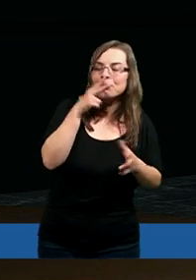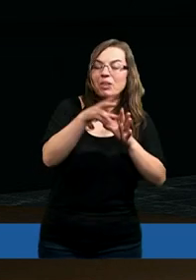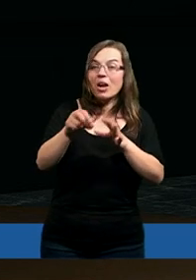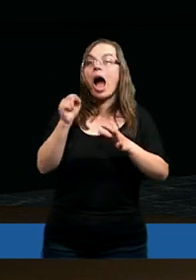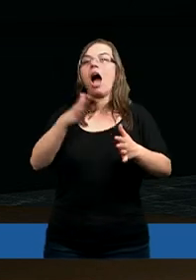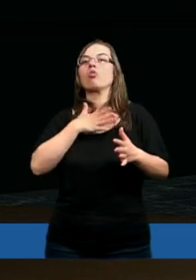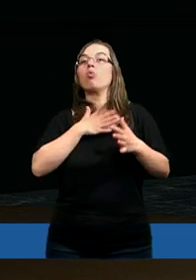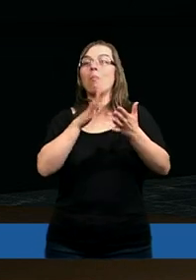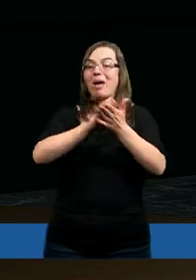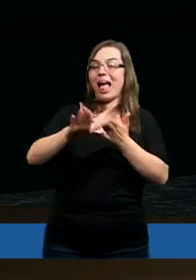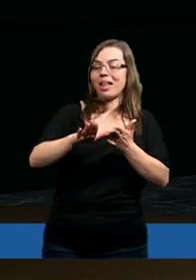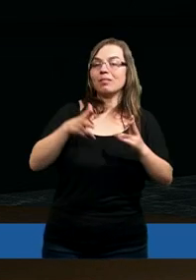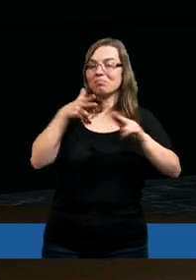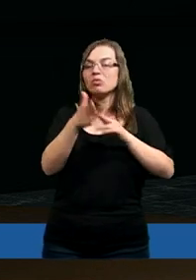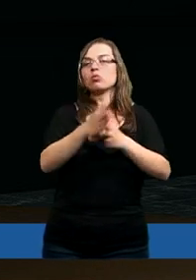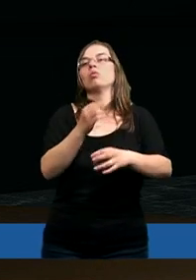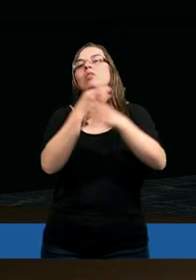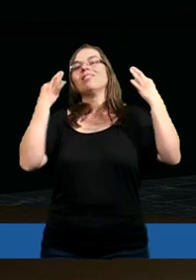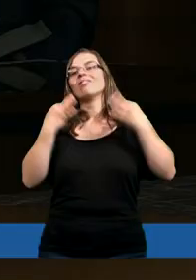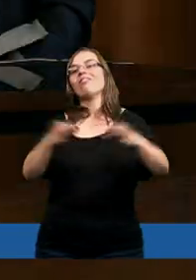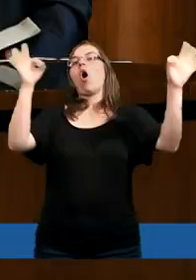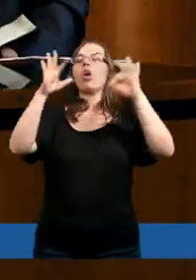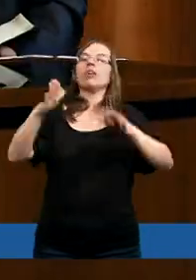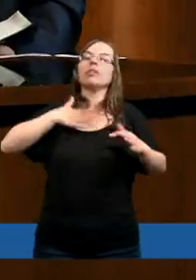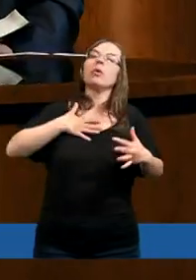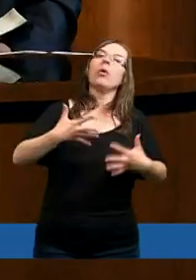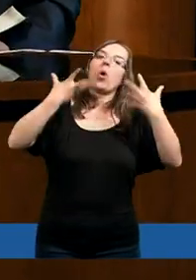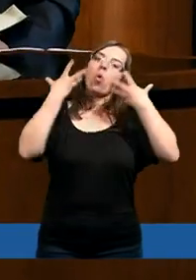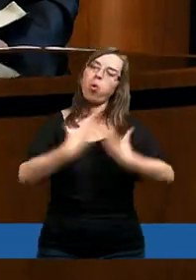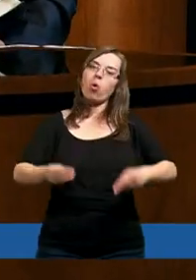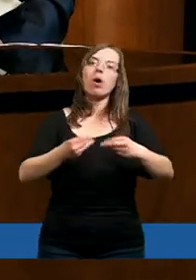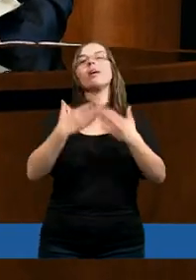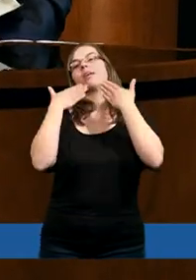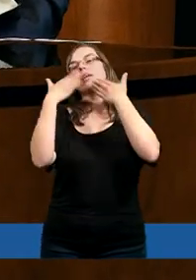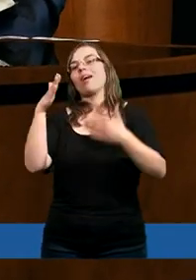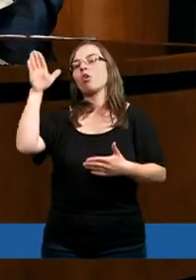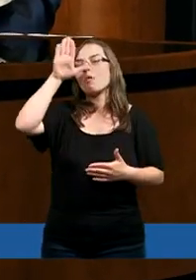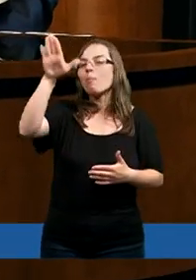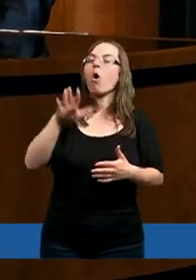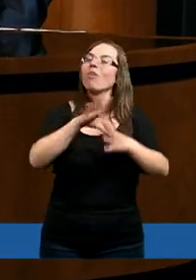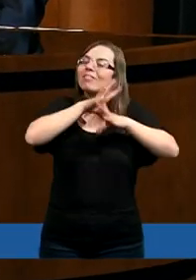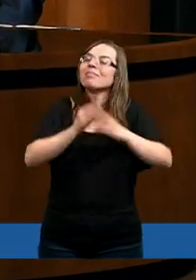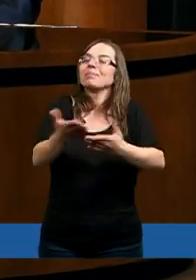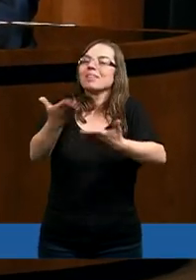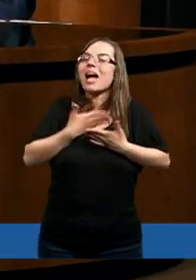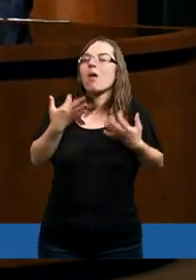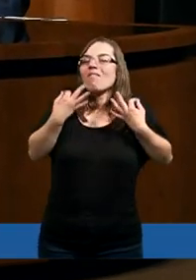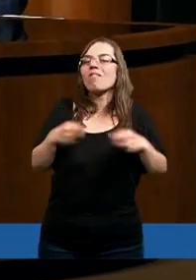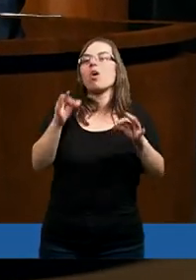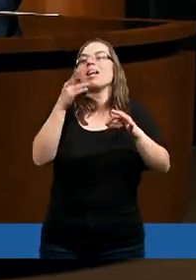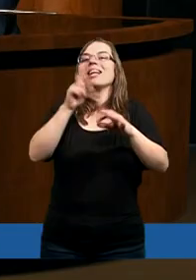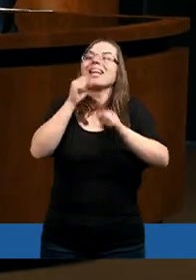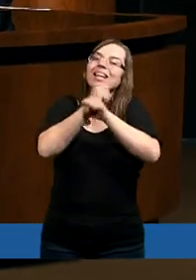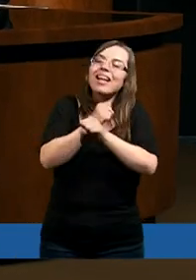wyzwoliłem z tych rzeczy, no to jestem naprawdę wolny i dziękuję Panu, że ja mi pomógł wyzwolić się